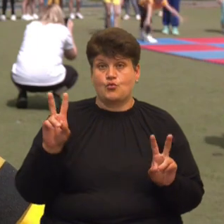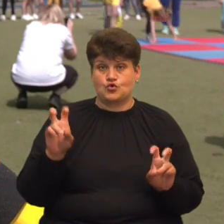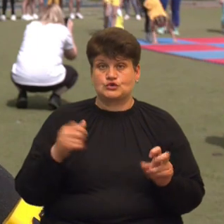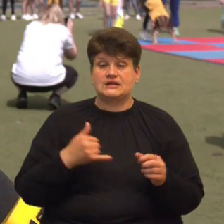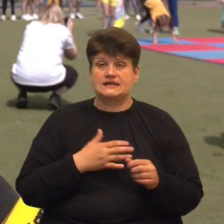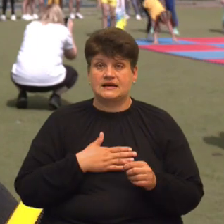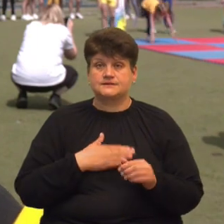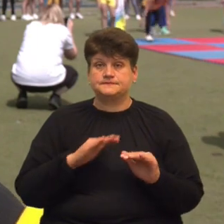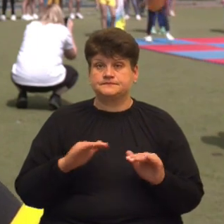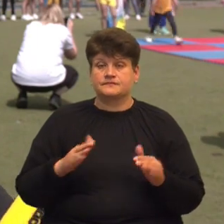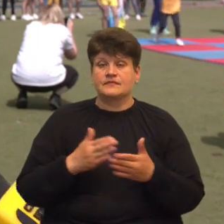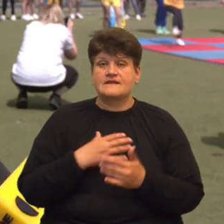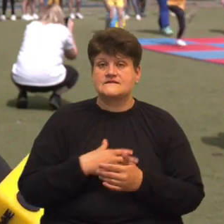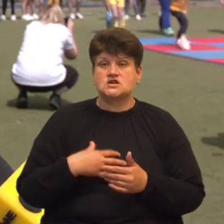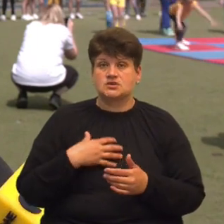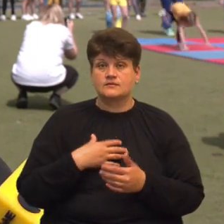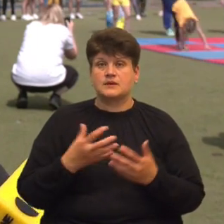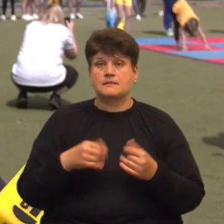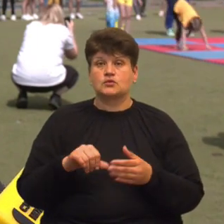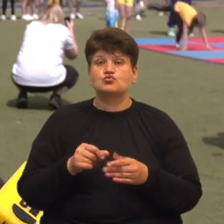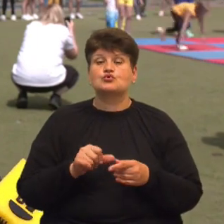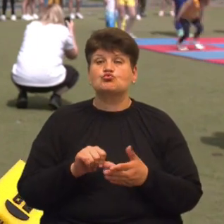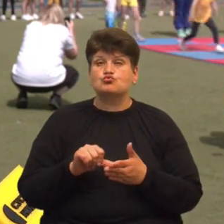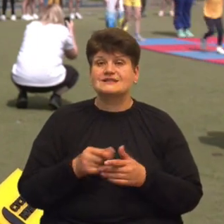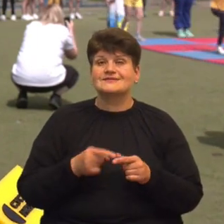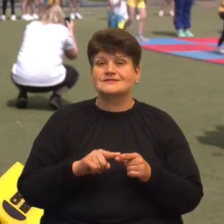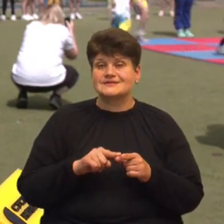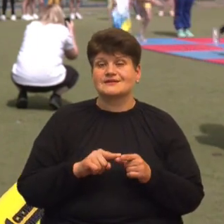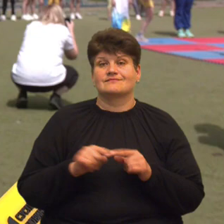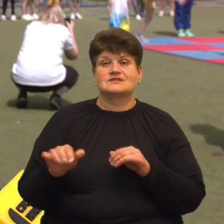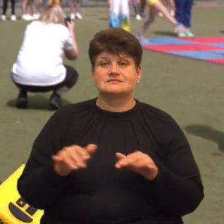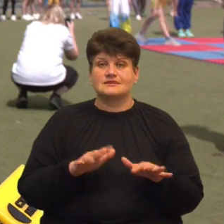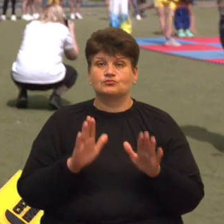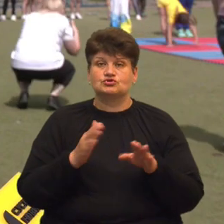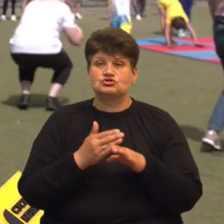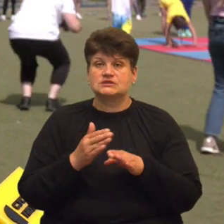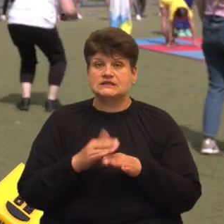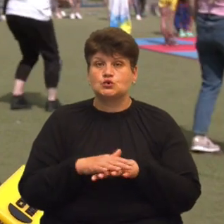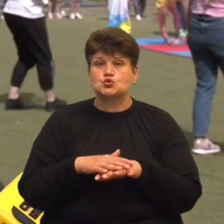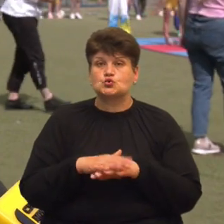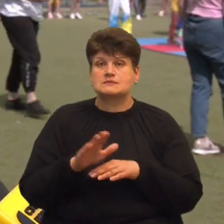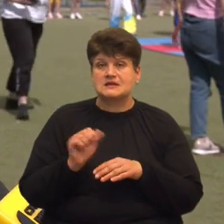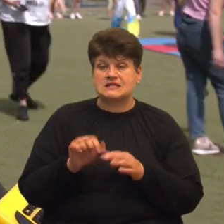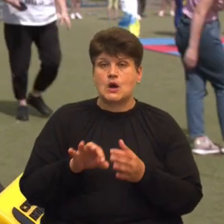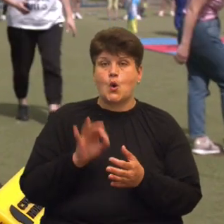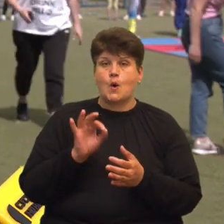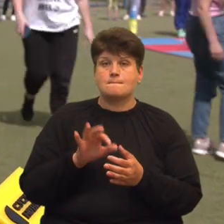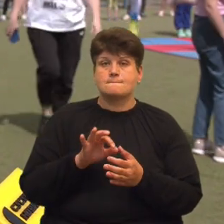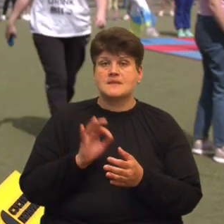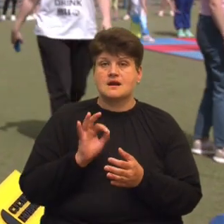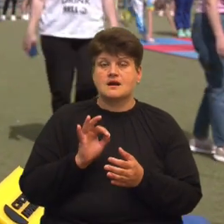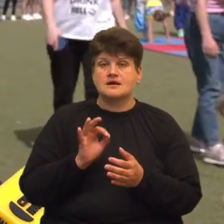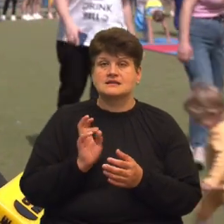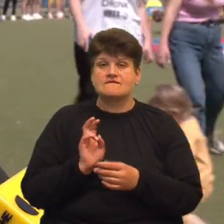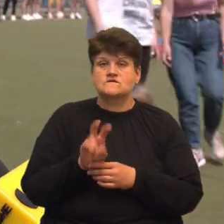важливим є брати участь в таких заходах, бути частинкою суспільства, виходити в